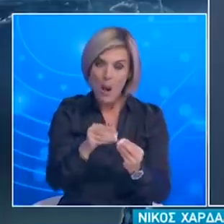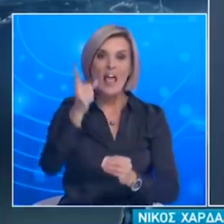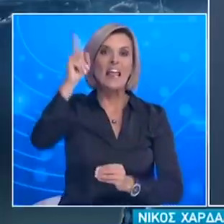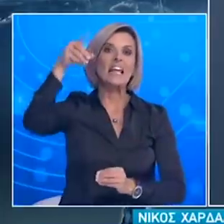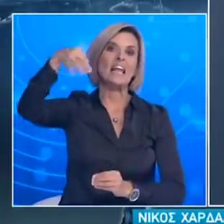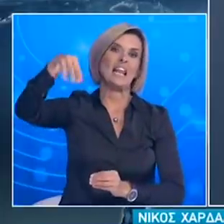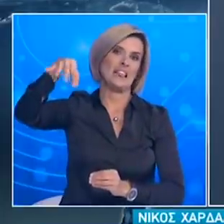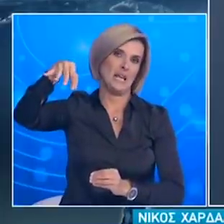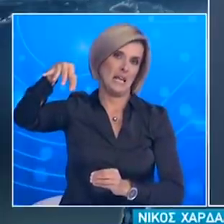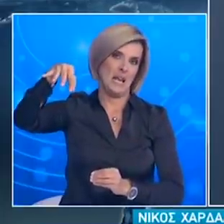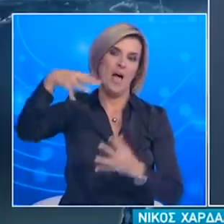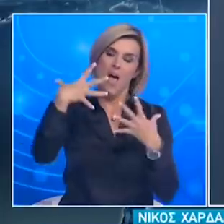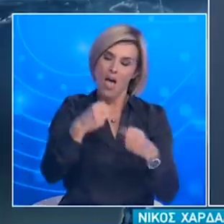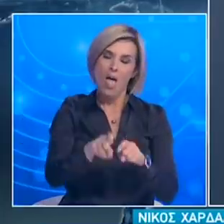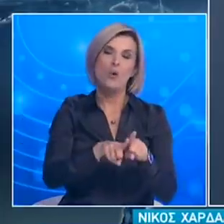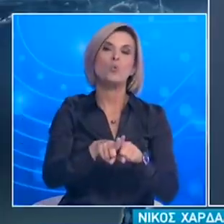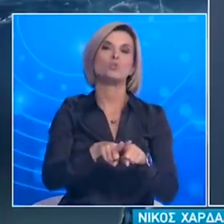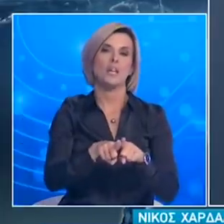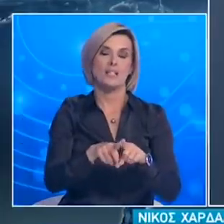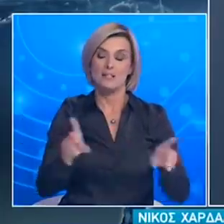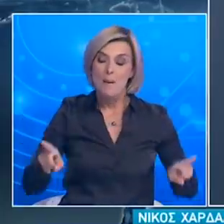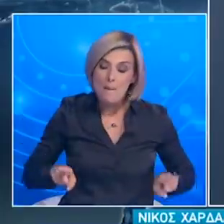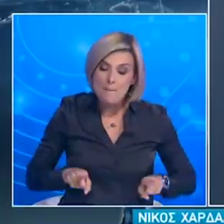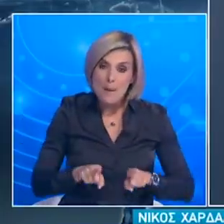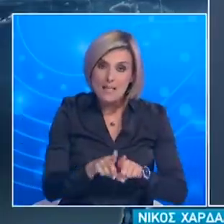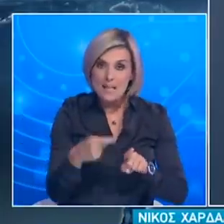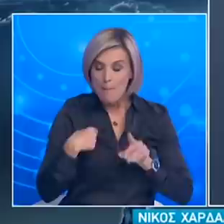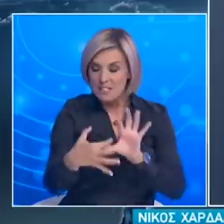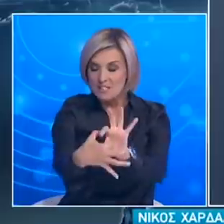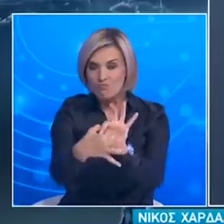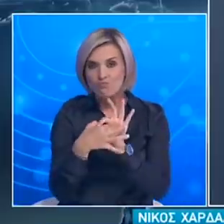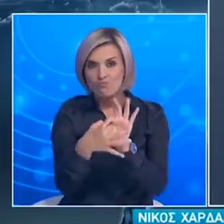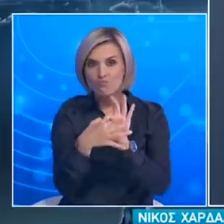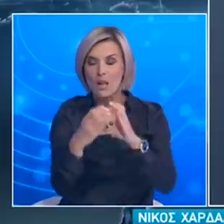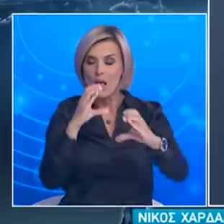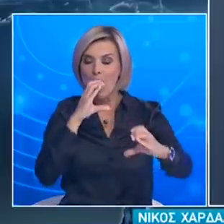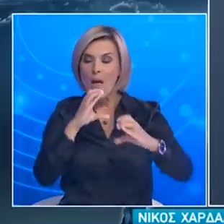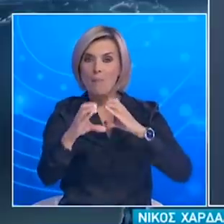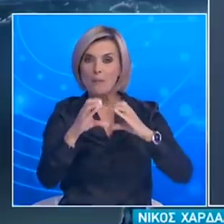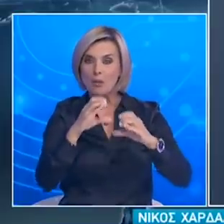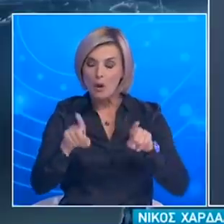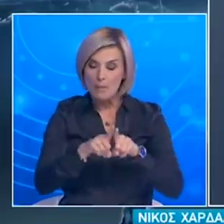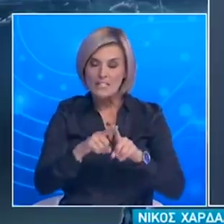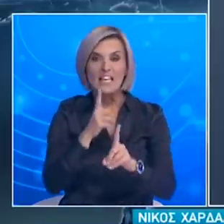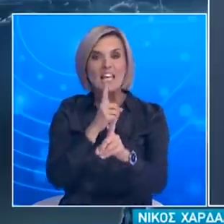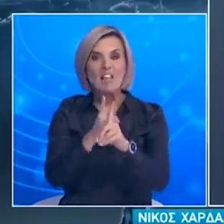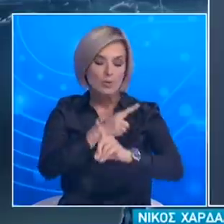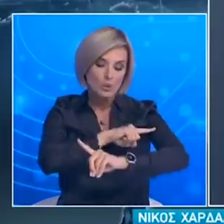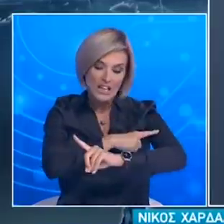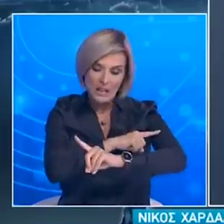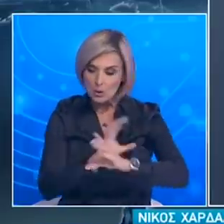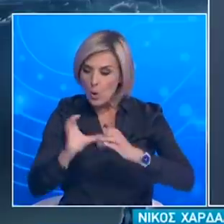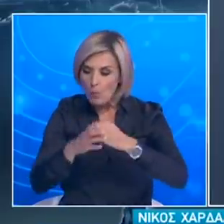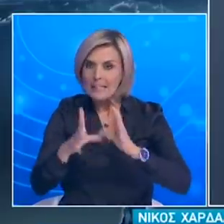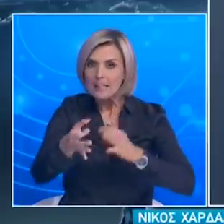τα οποία παίζουν ρόλο σε συνεννόηση με τους επιδημιολόγους μας για να παίρνουμε τις συγκεκριμένες αποφάσεις που θα εντάσσουμε κάποιες